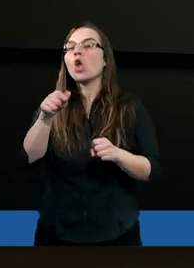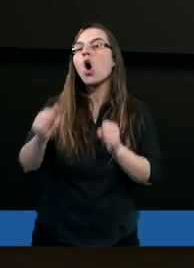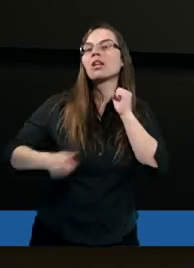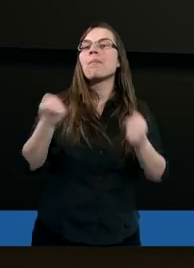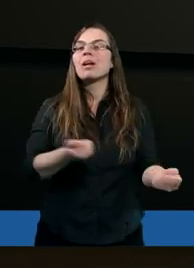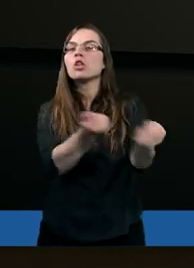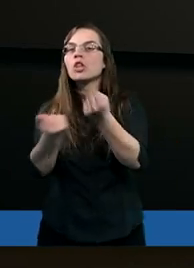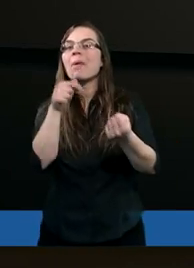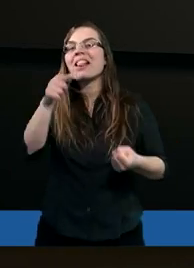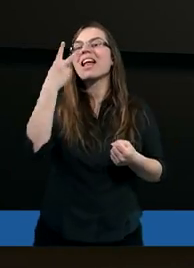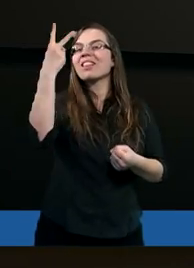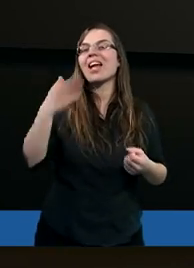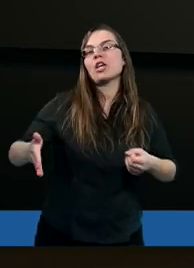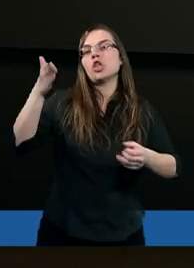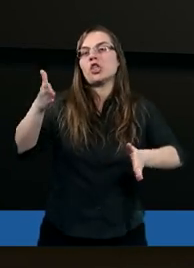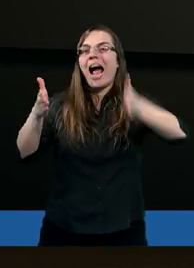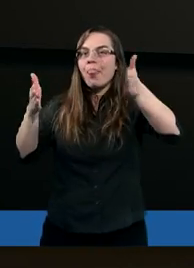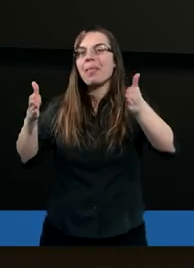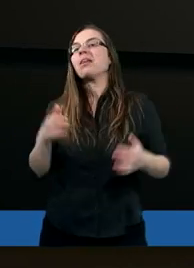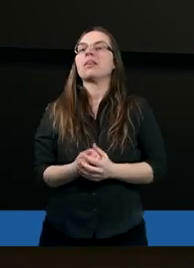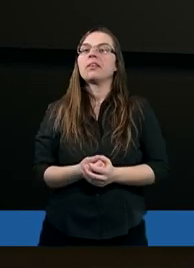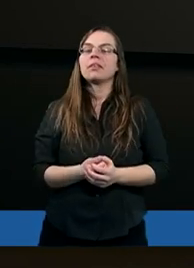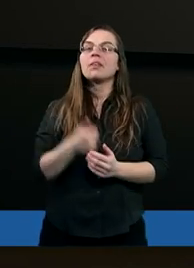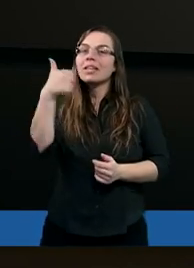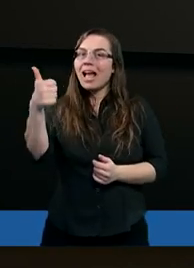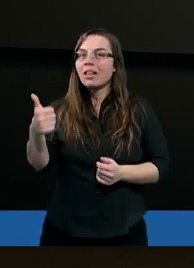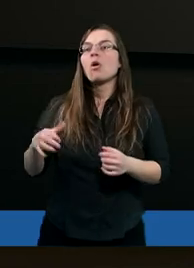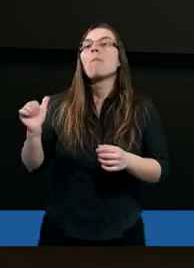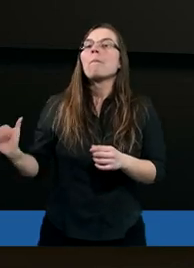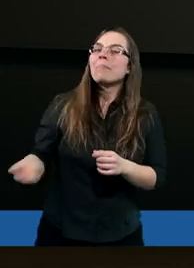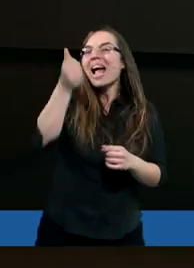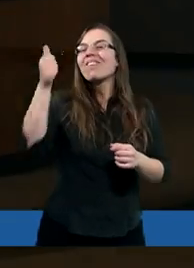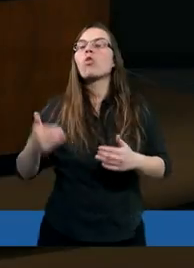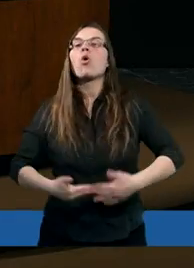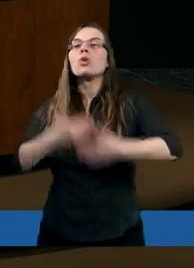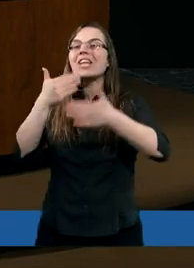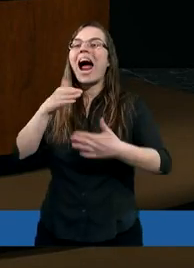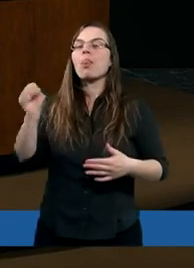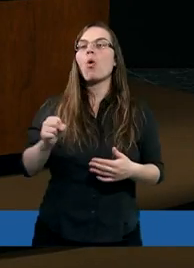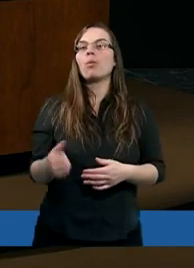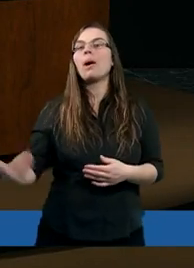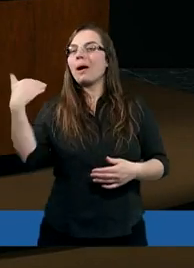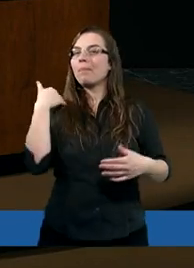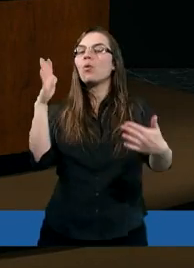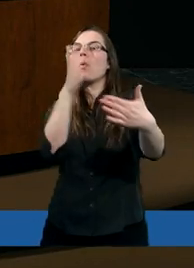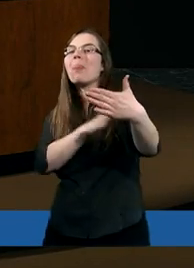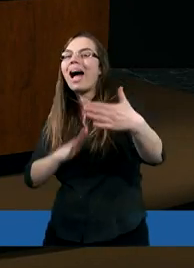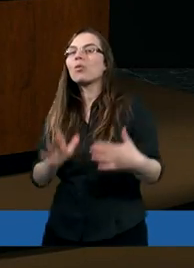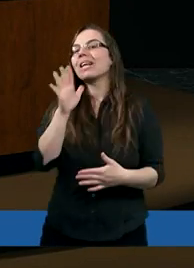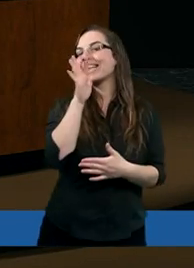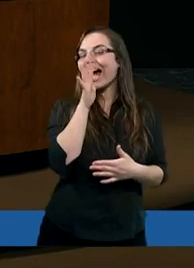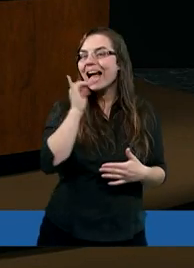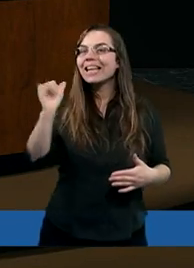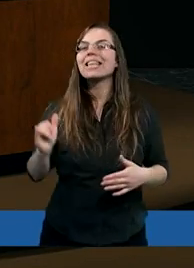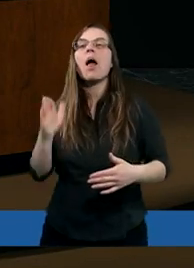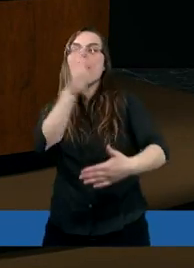trzymać te dwie ściany. Tą jedną pierwotną ścianą był naród izraelski.